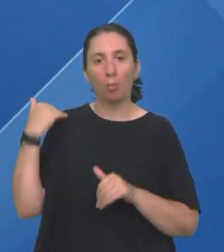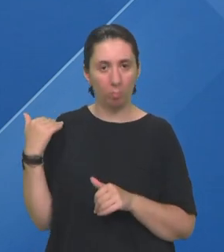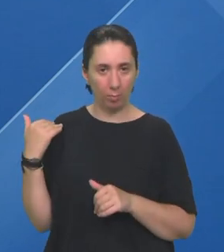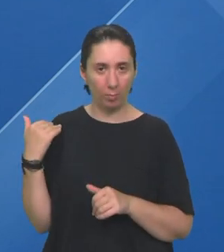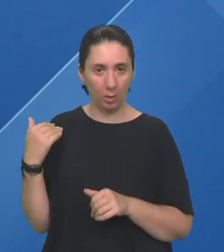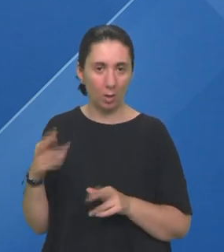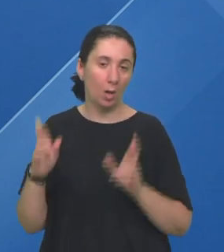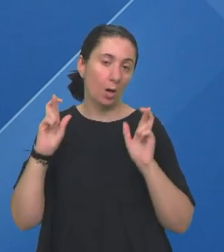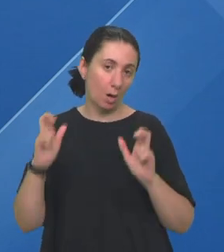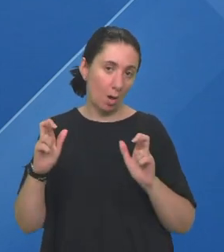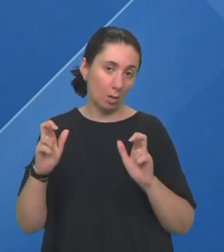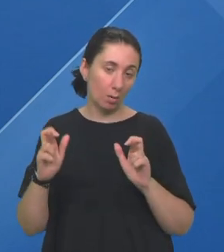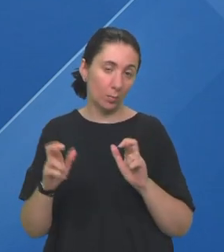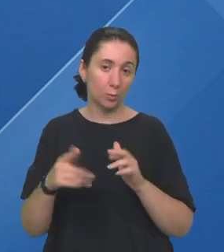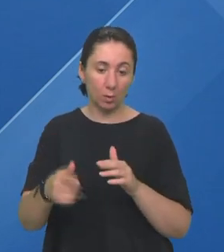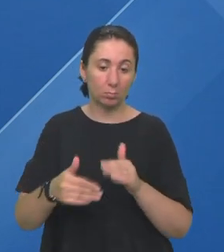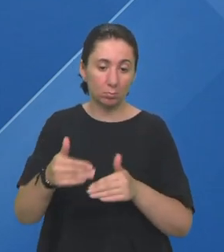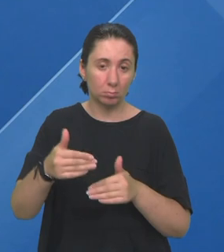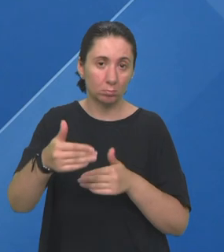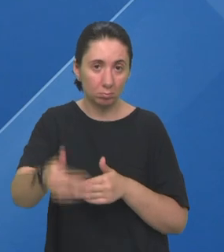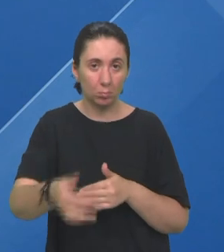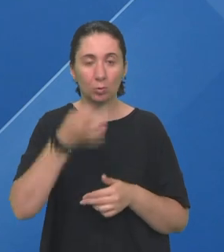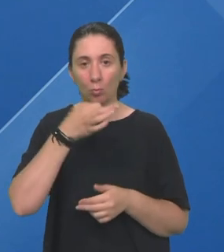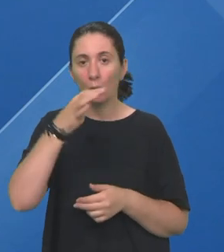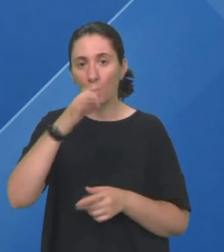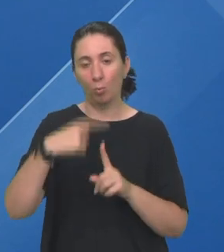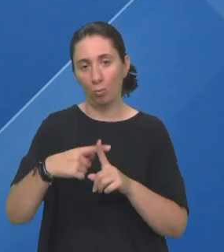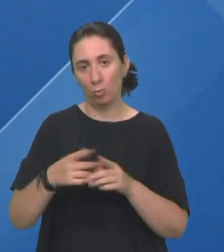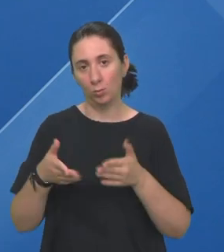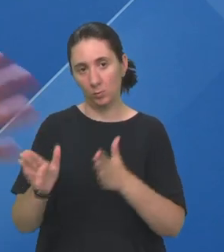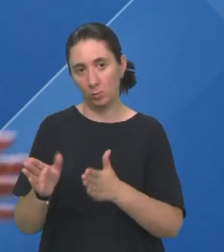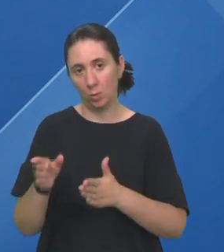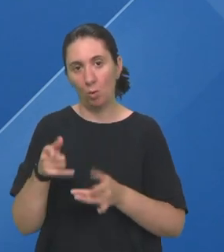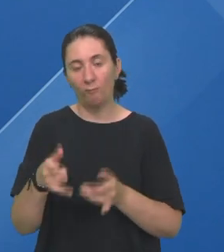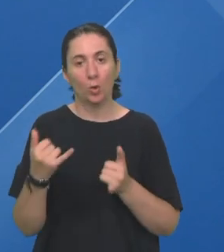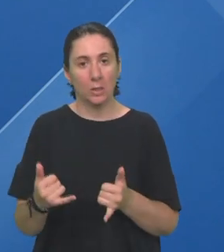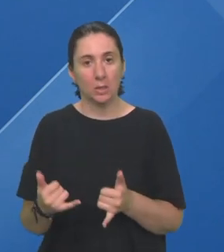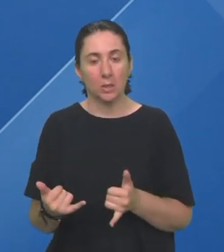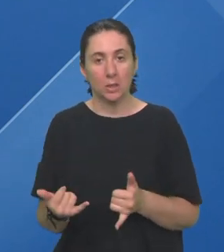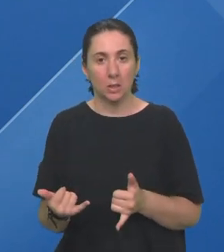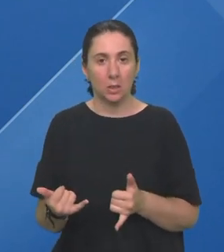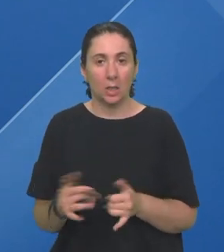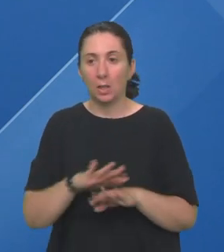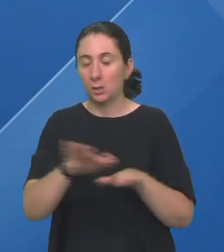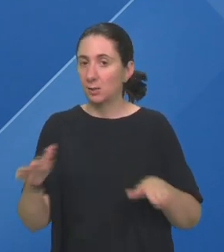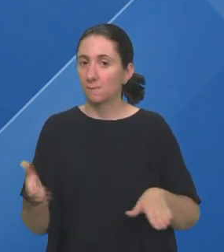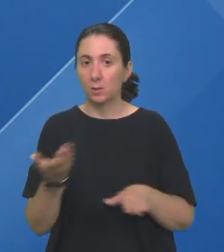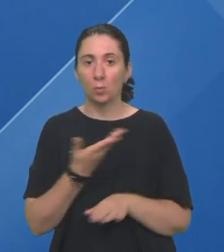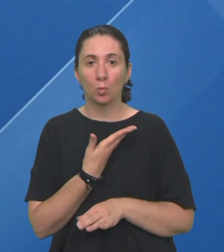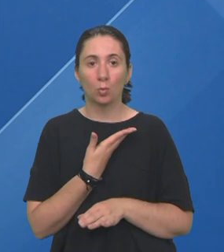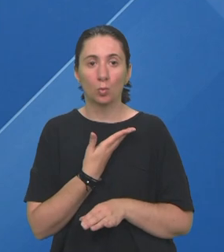Pa je za nadat se da će ići i dalje to u pozitivnom smjeru Ovo je sada znači svi smo dobili